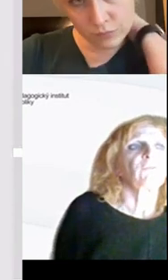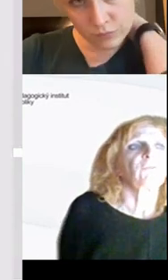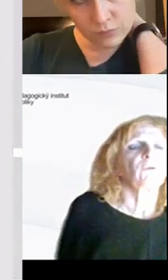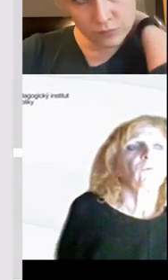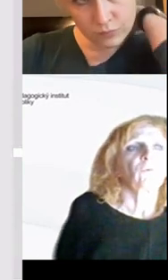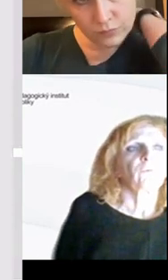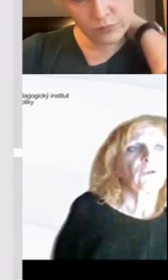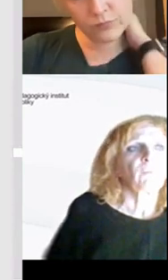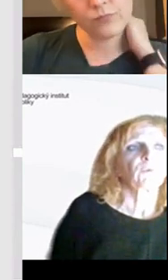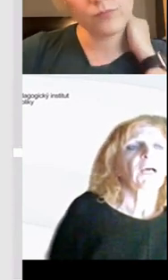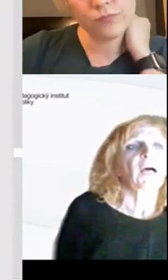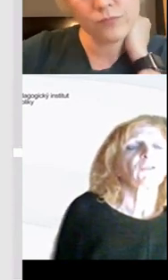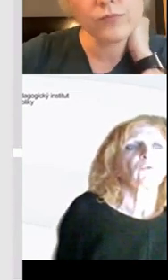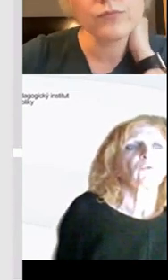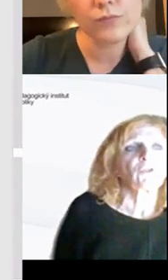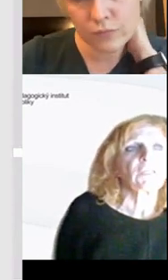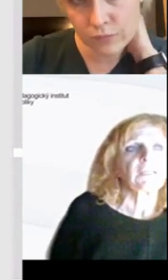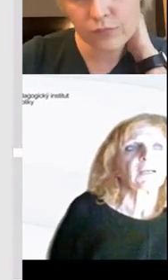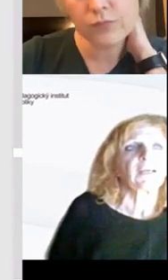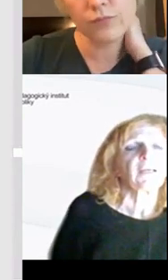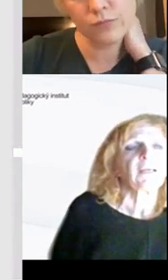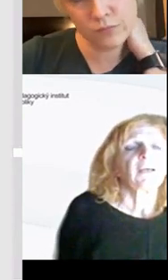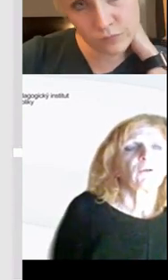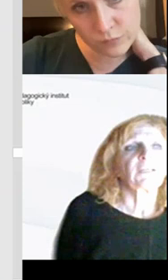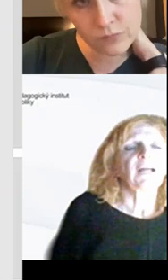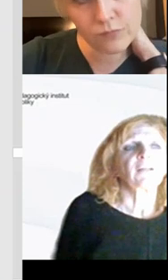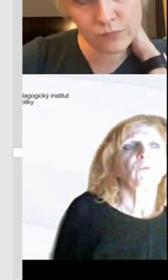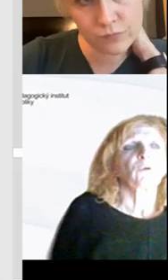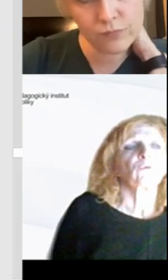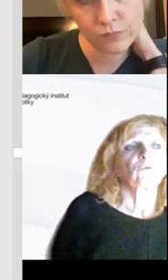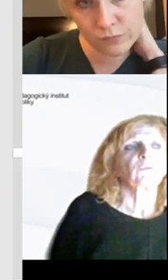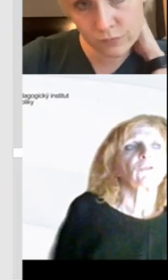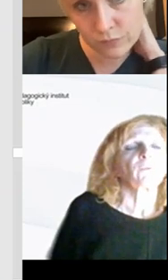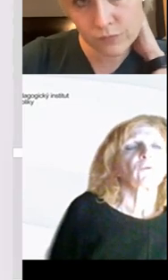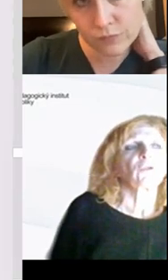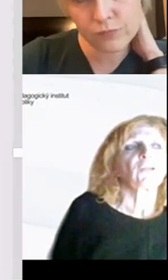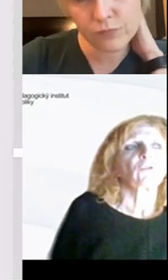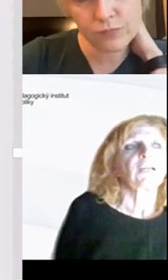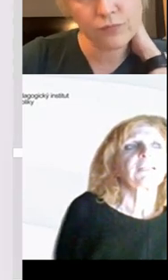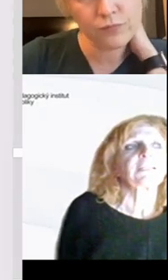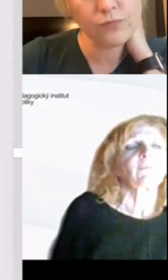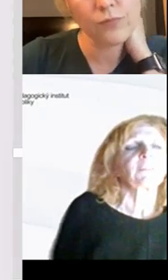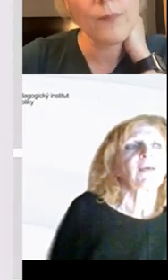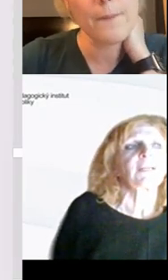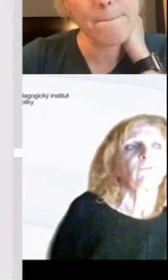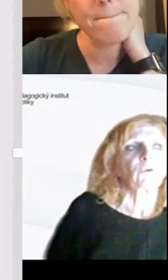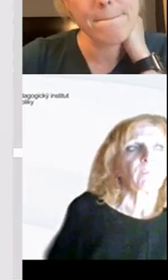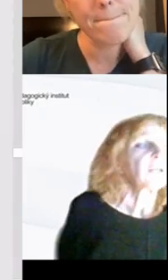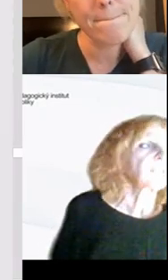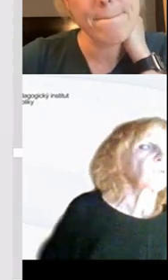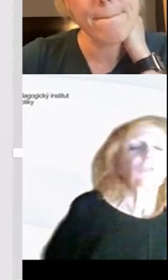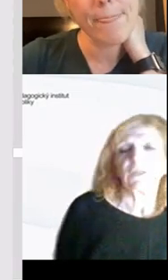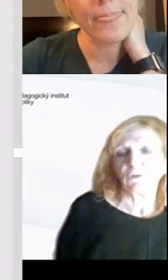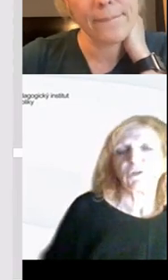natáčení filmů, výroba podcastu, režie nějakého digitálního produktu, takže je možné, že do téhleté sféry